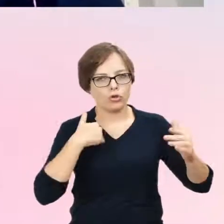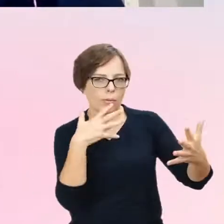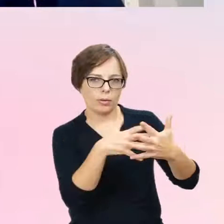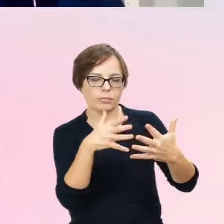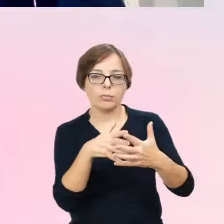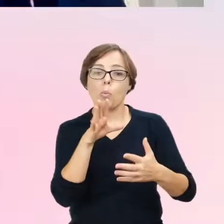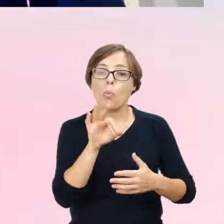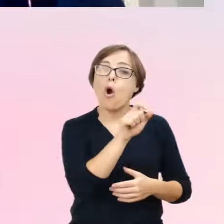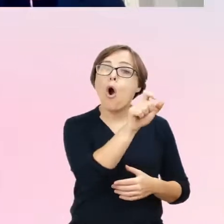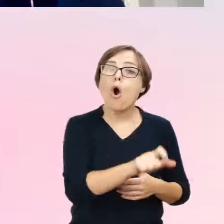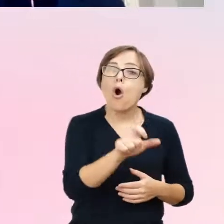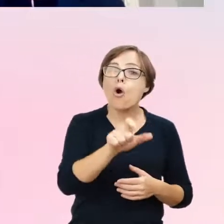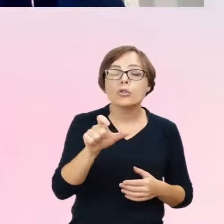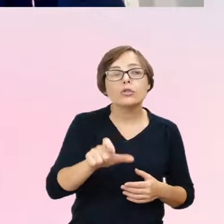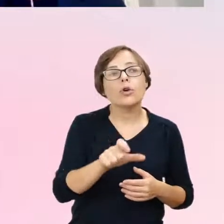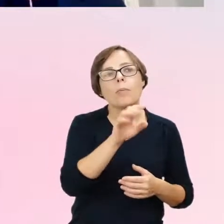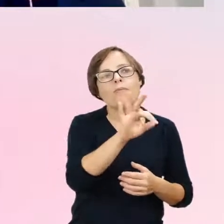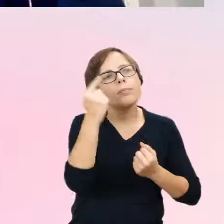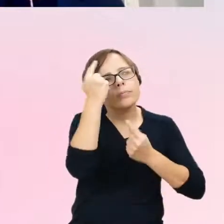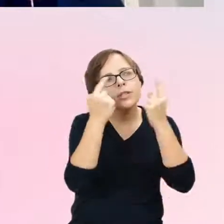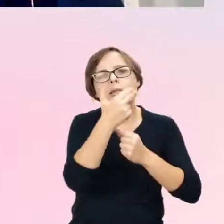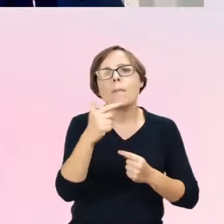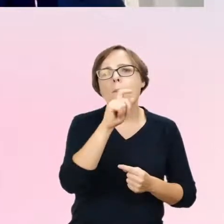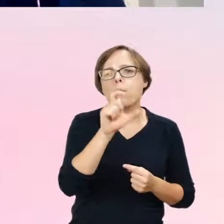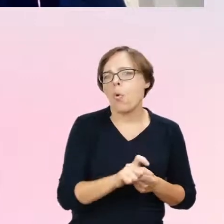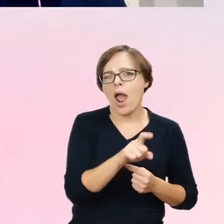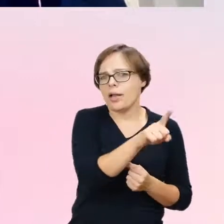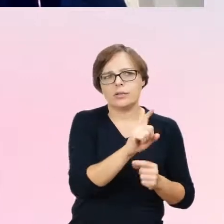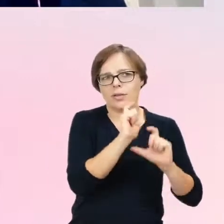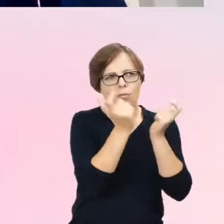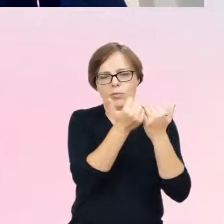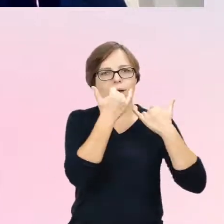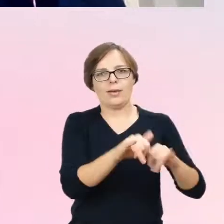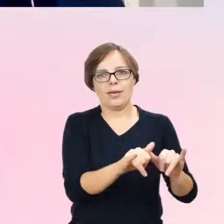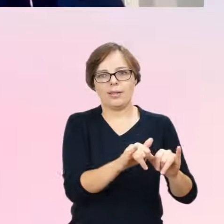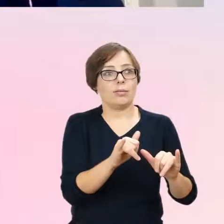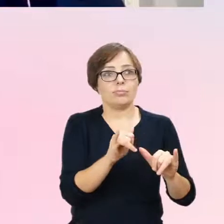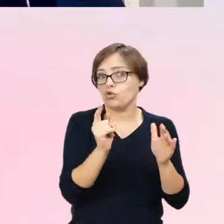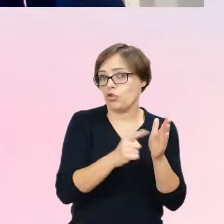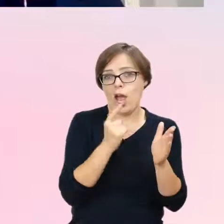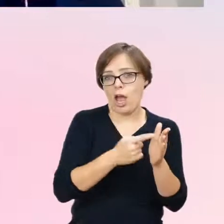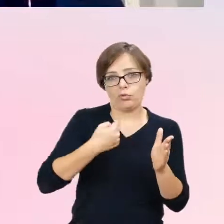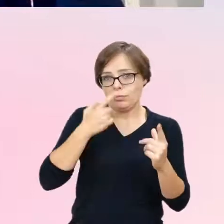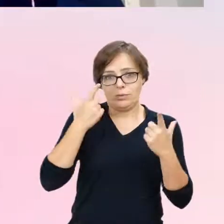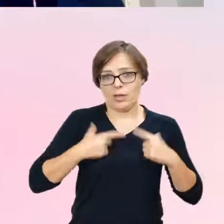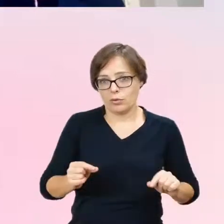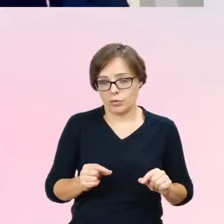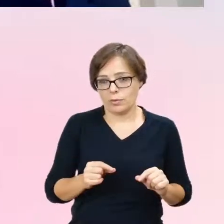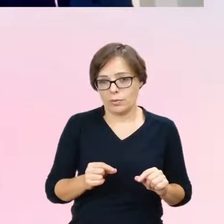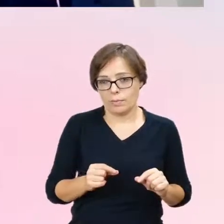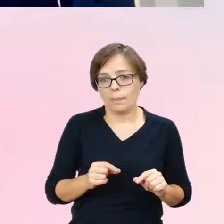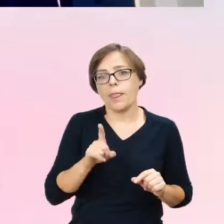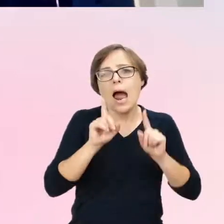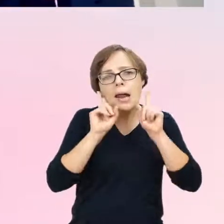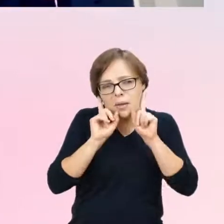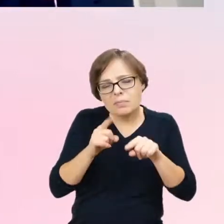osób na płeć są tak niestandardowe, że bardzo, bardzo wiele rzeczy mnie zaskakuje, ale bardziej właściwie nawet mogę powiedzieć, że mnie